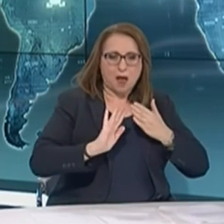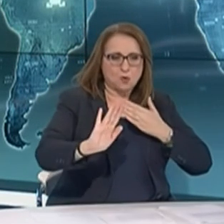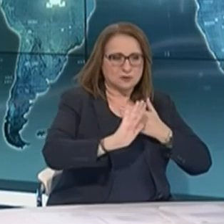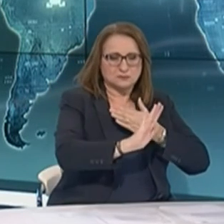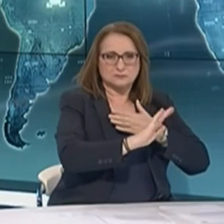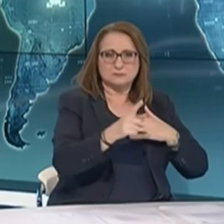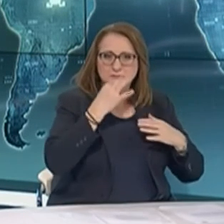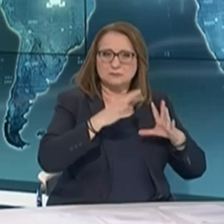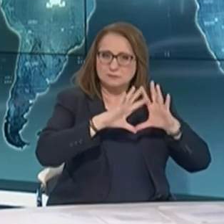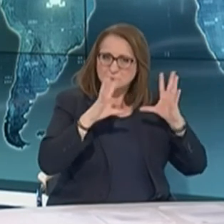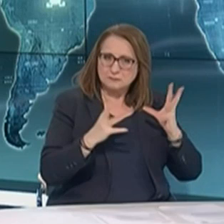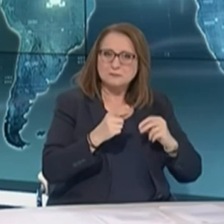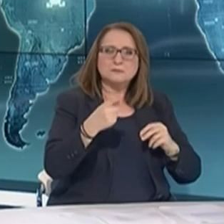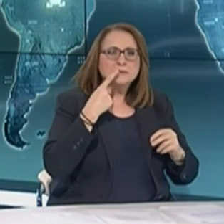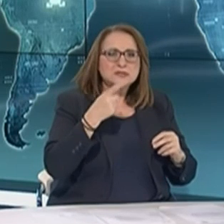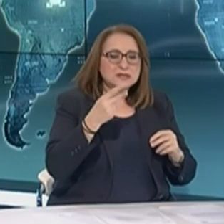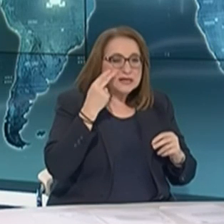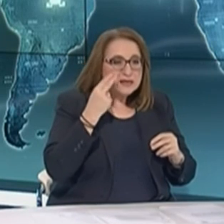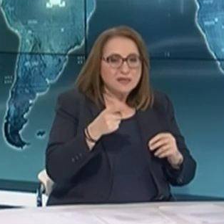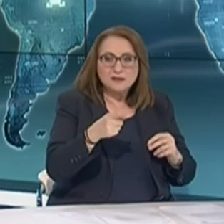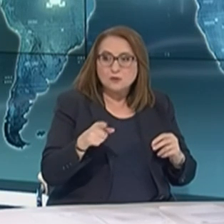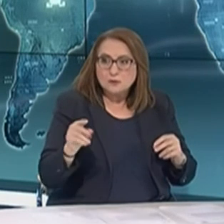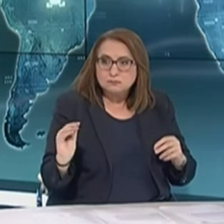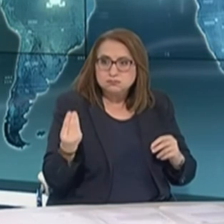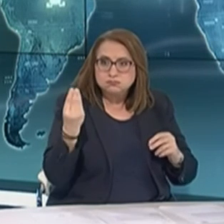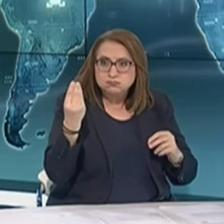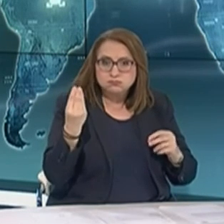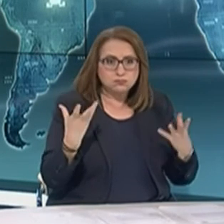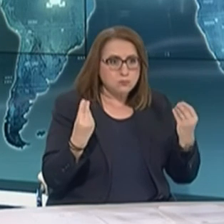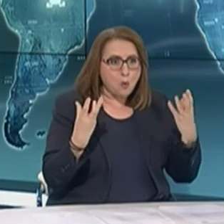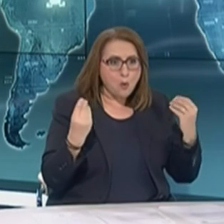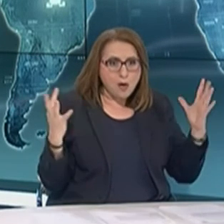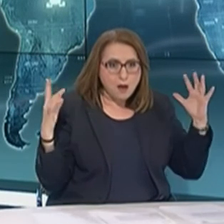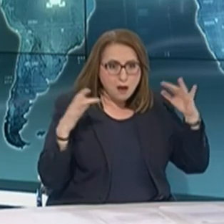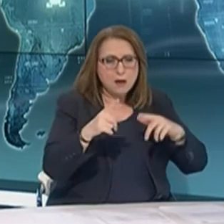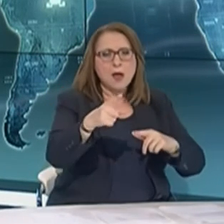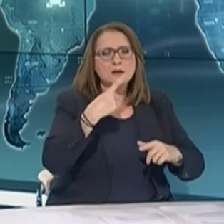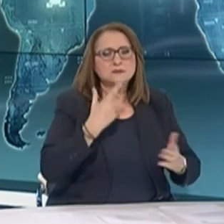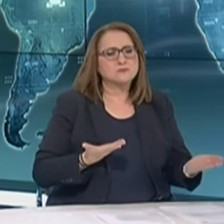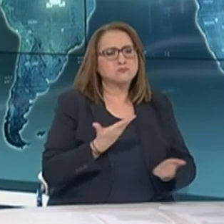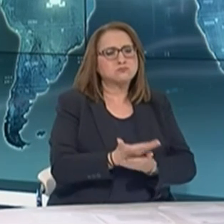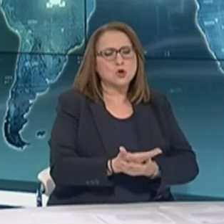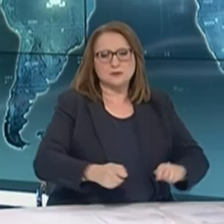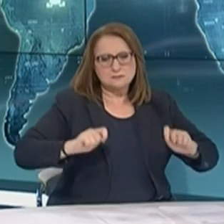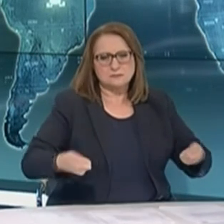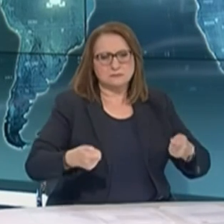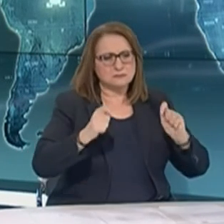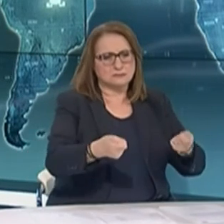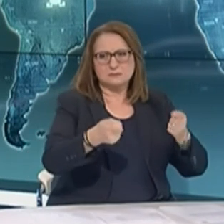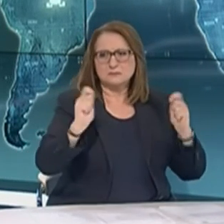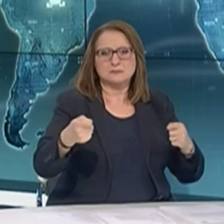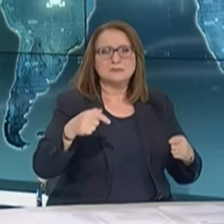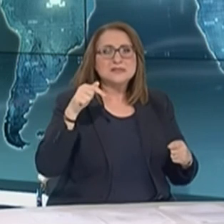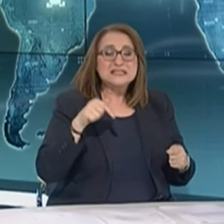κυβέρνηση κατόπιντικό σας συγγύρσεων, όταν βλέπετε ότι σε σημεία που υπάρχει συγχροντισμός, προτείνατε να υπάρξει απαγορεύση και εφαρμόστηση. Σήμερα είδαμε,